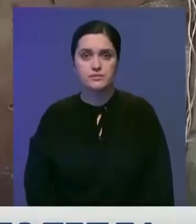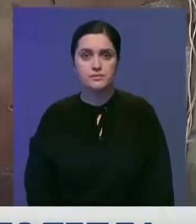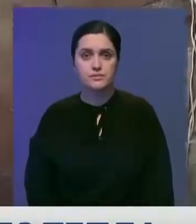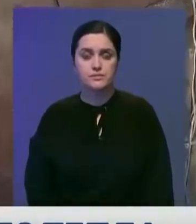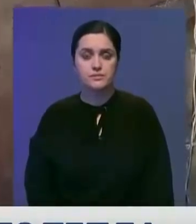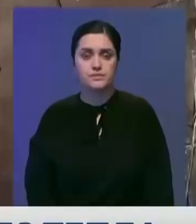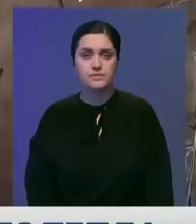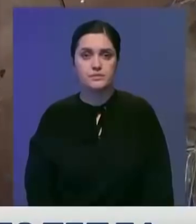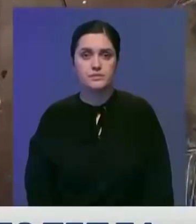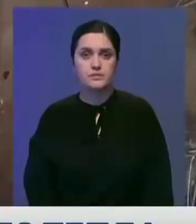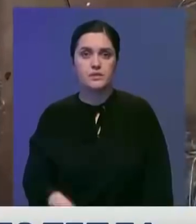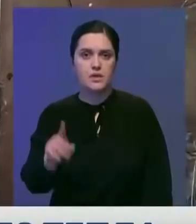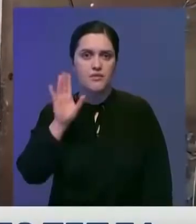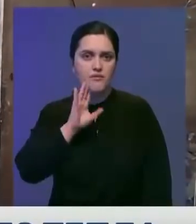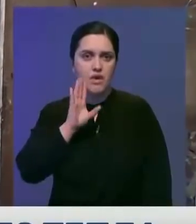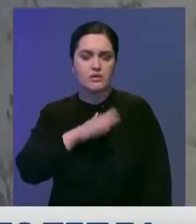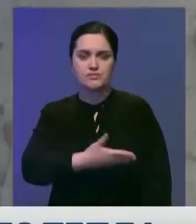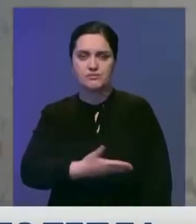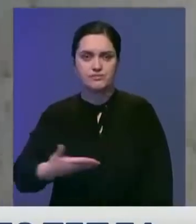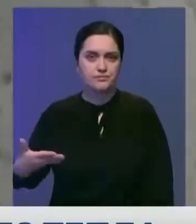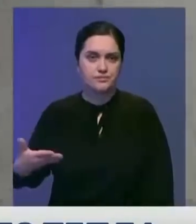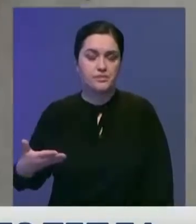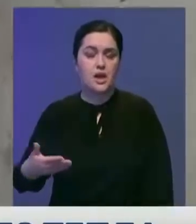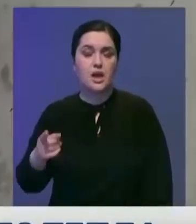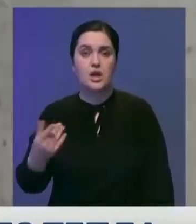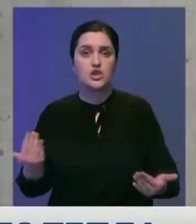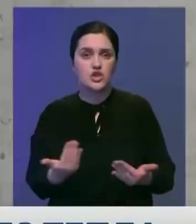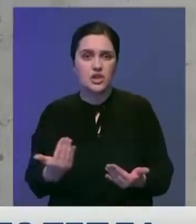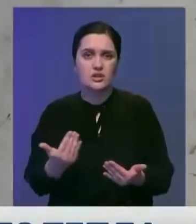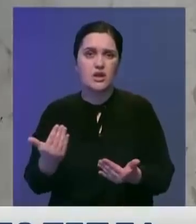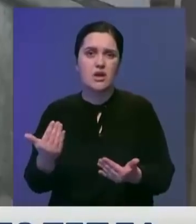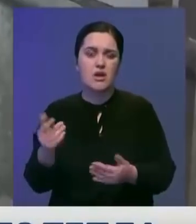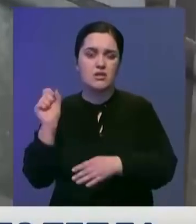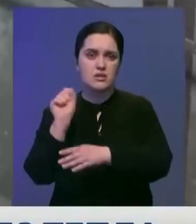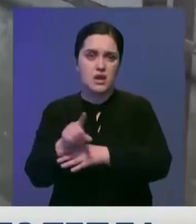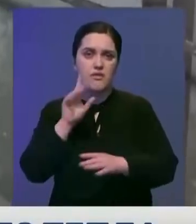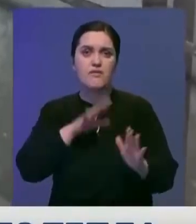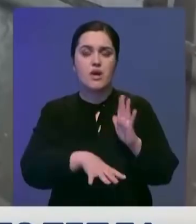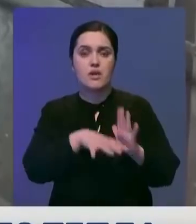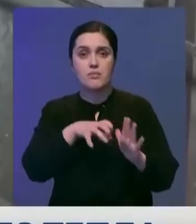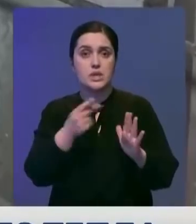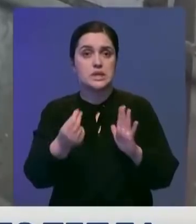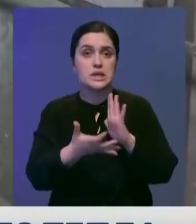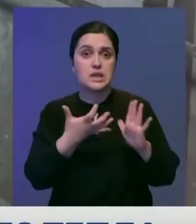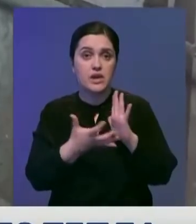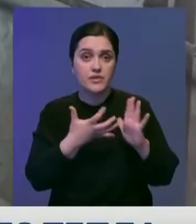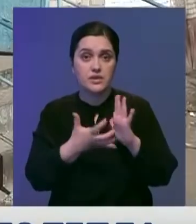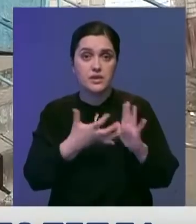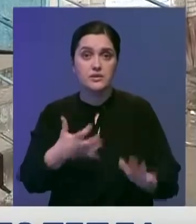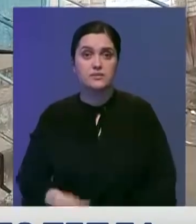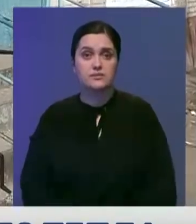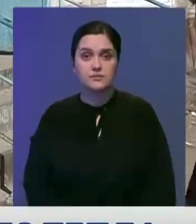мне кажется, вода здесь будет по пояс. Жителям пришлось нанимать вакуумные машины для откачки воды. Но денег не хватило. 12